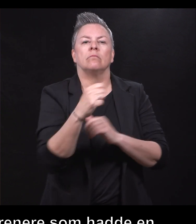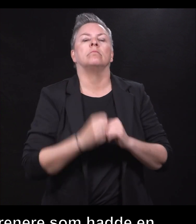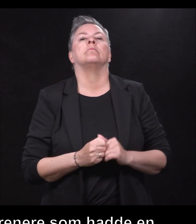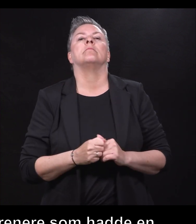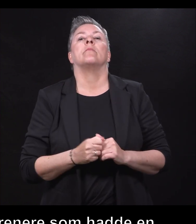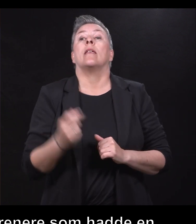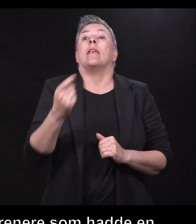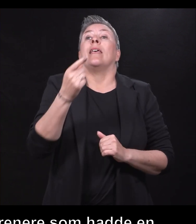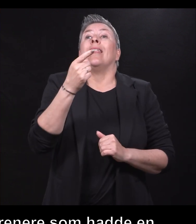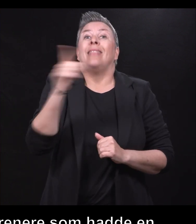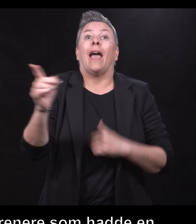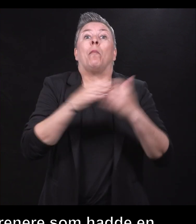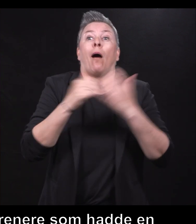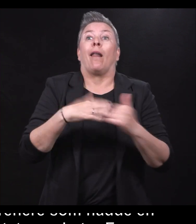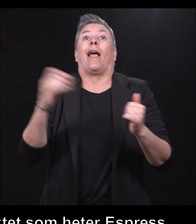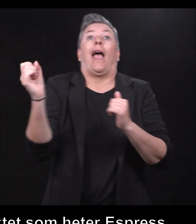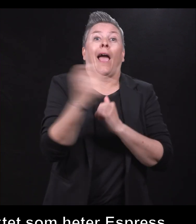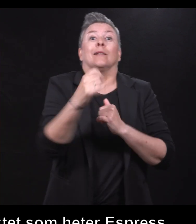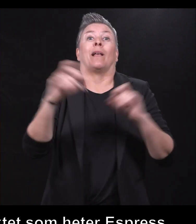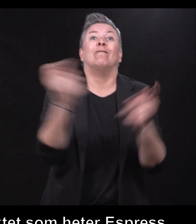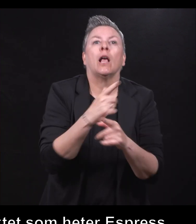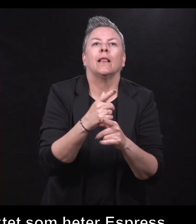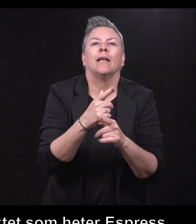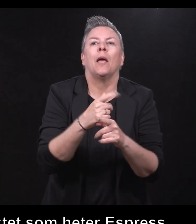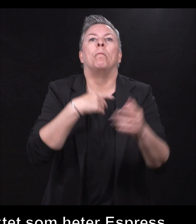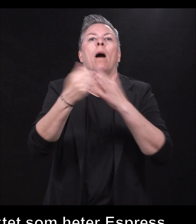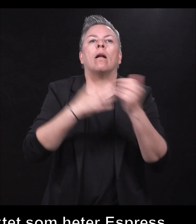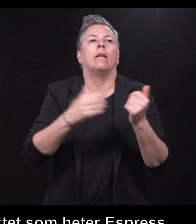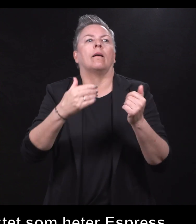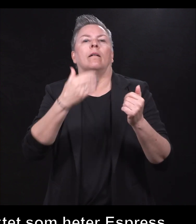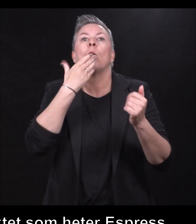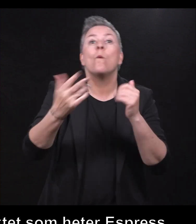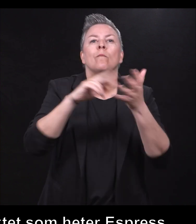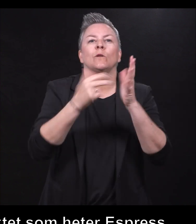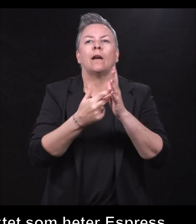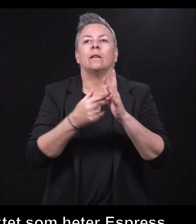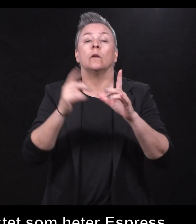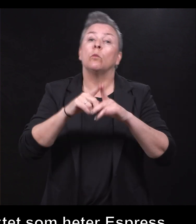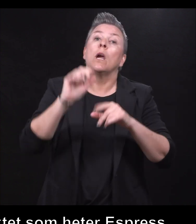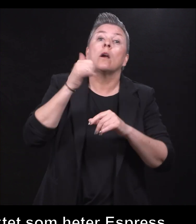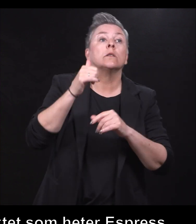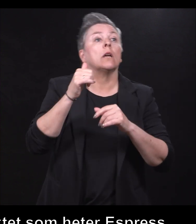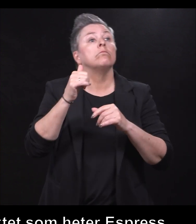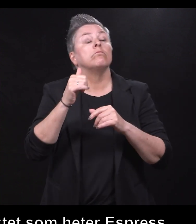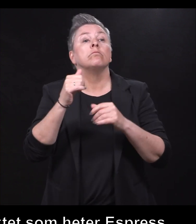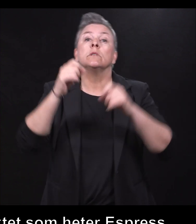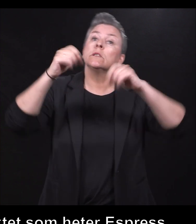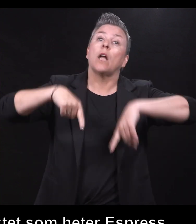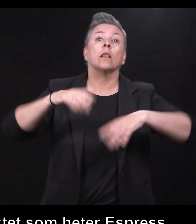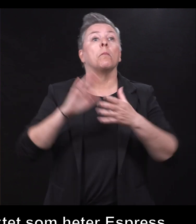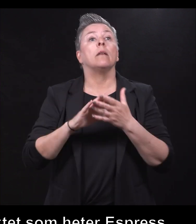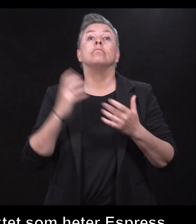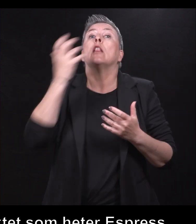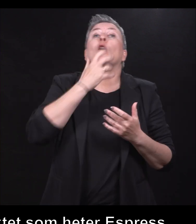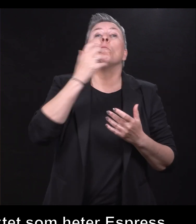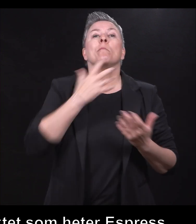i ekspressfart behov for gode prosjekter, som kanskje startet med en drøm. Så det er en